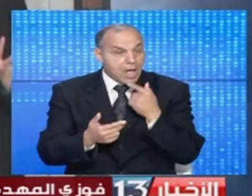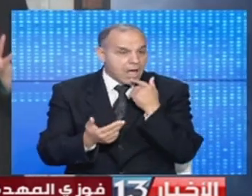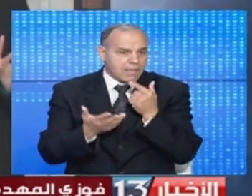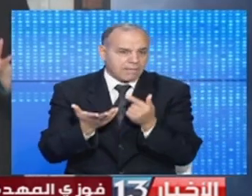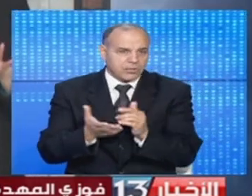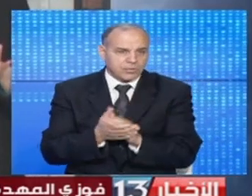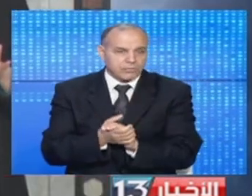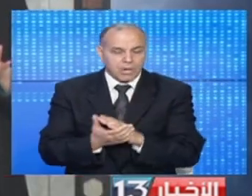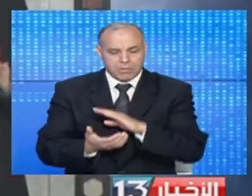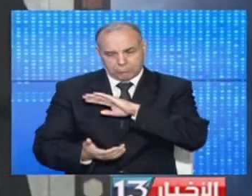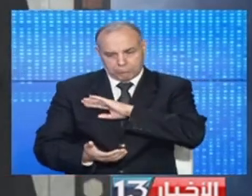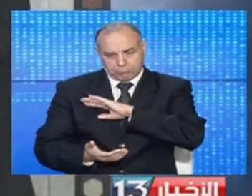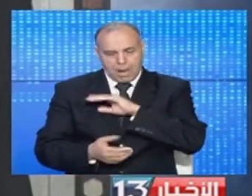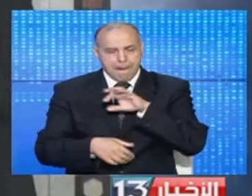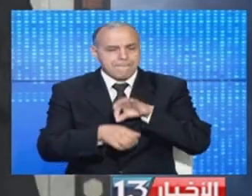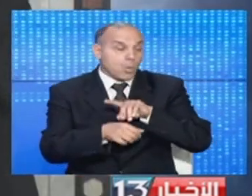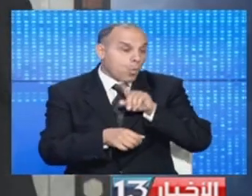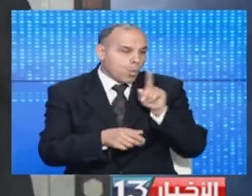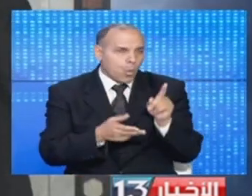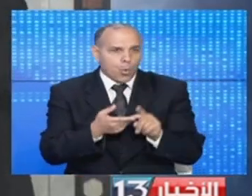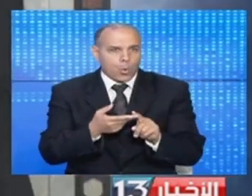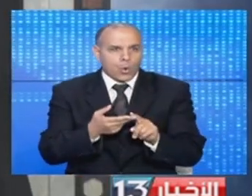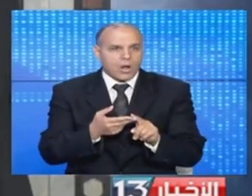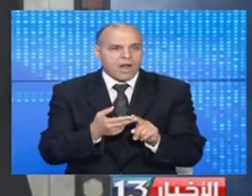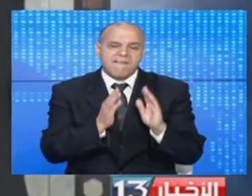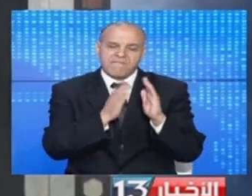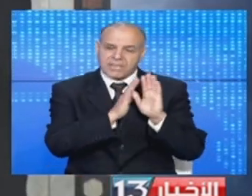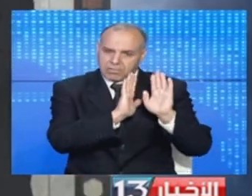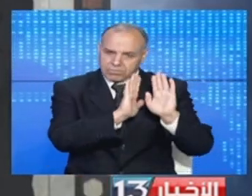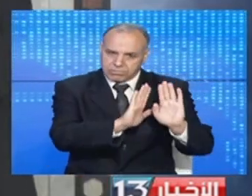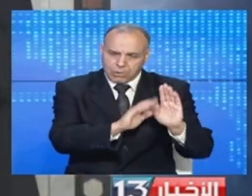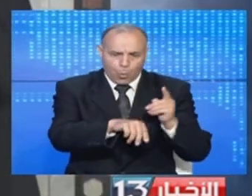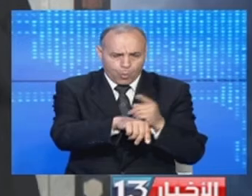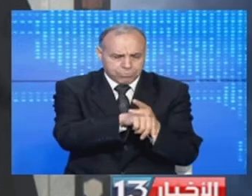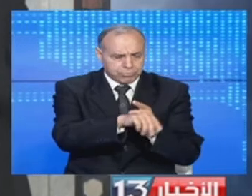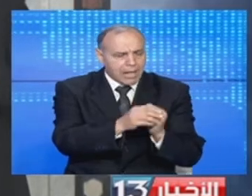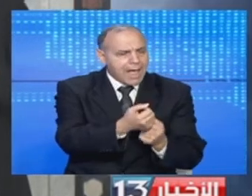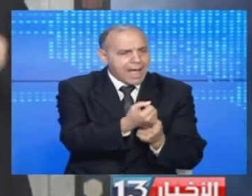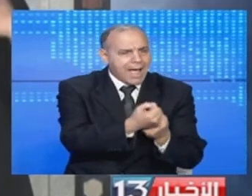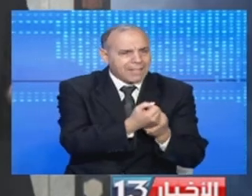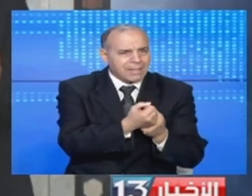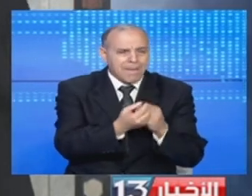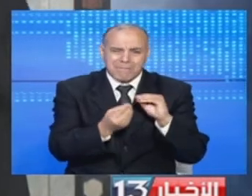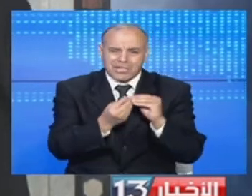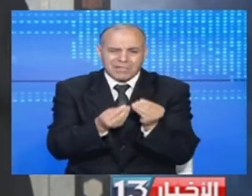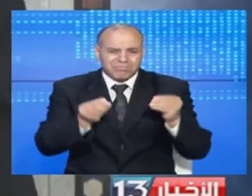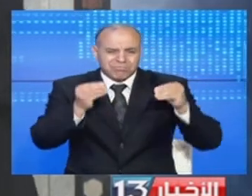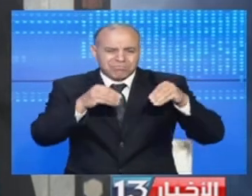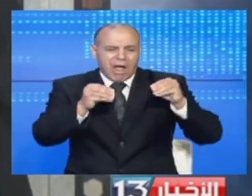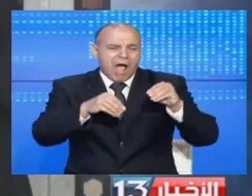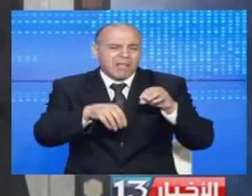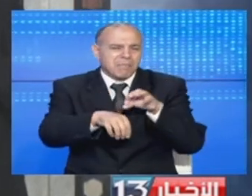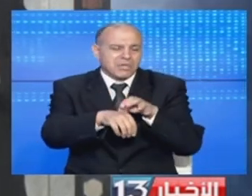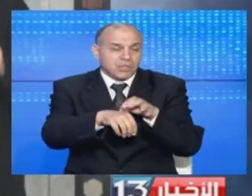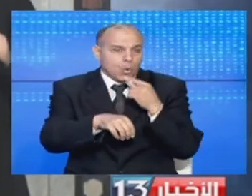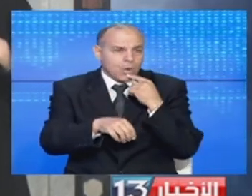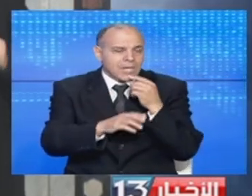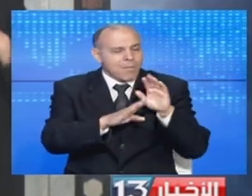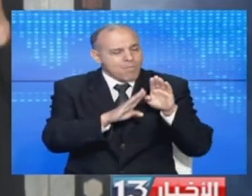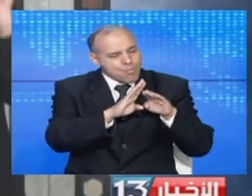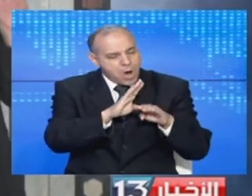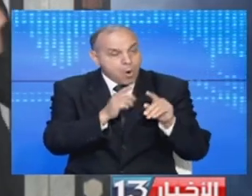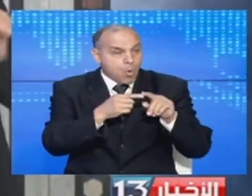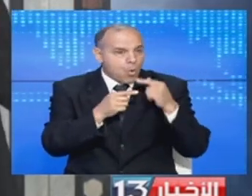يكونوا يتكافلوا بالمرضى في منازلهم في اقرب وقت حتى لا تتعاكر حالتهم حتى نقص الضغط